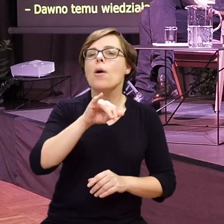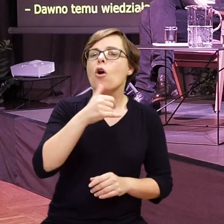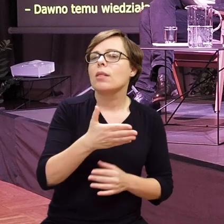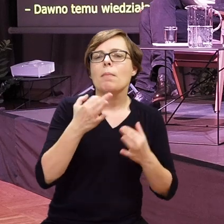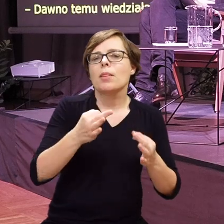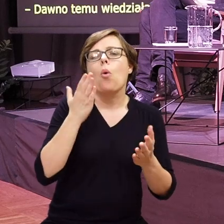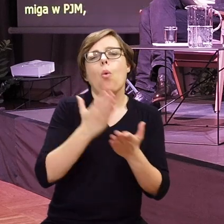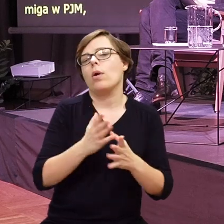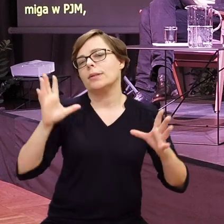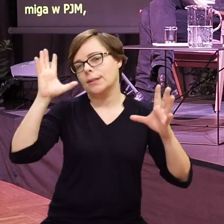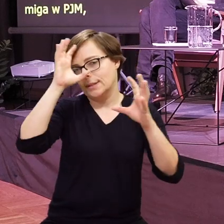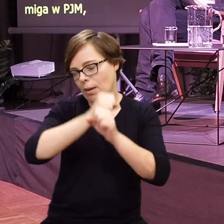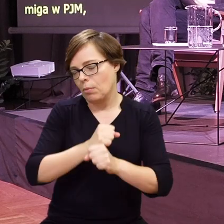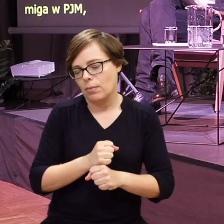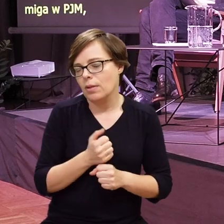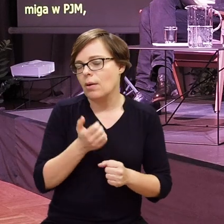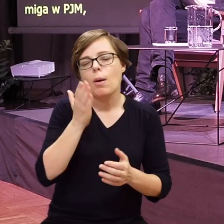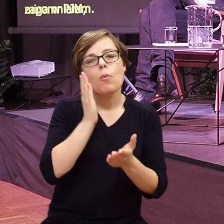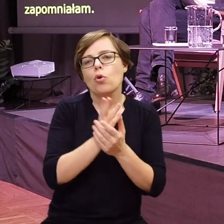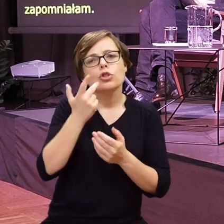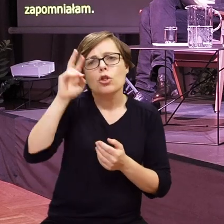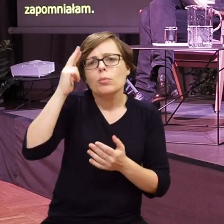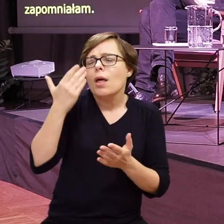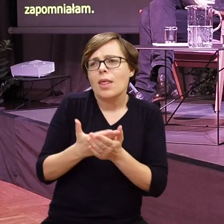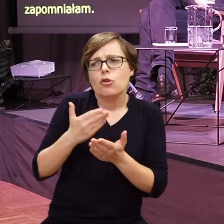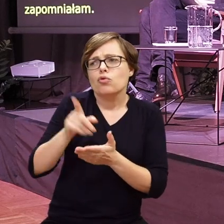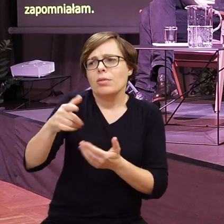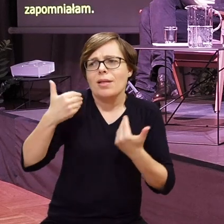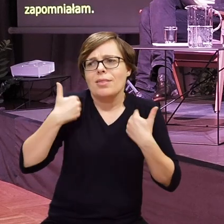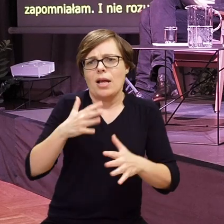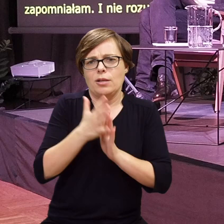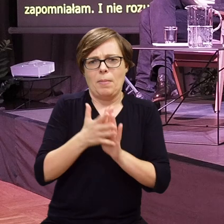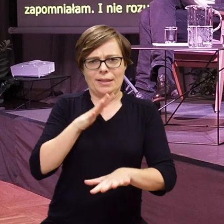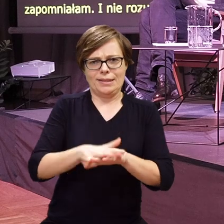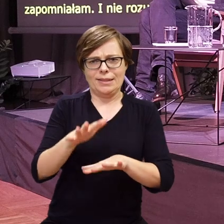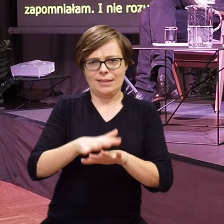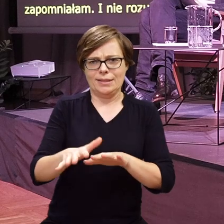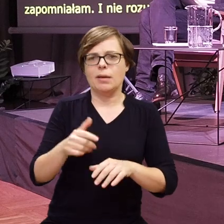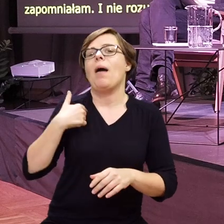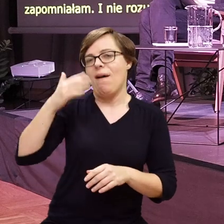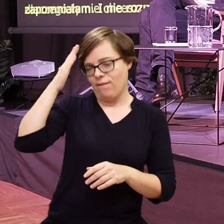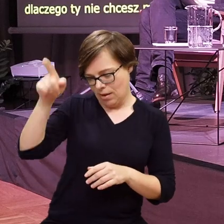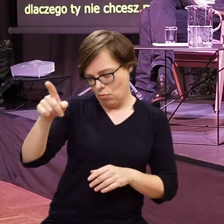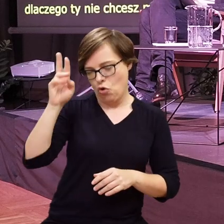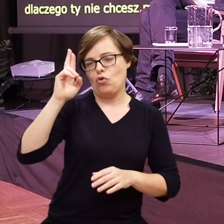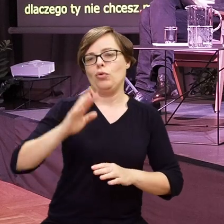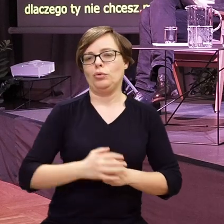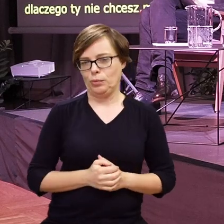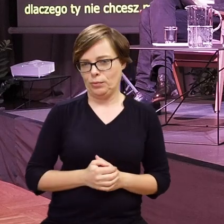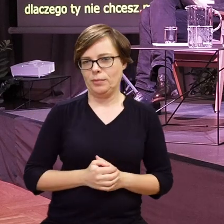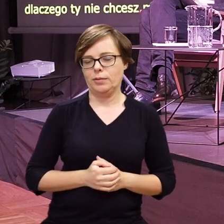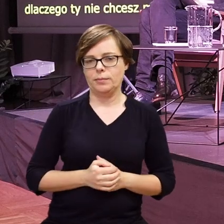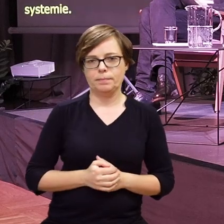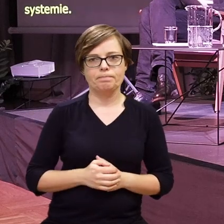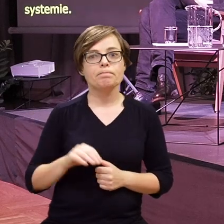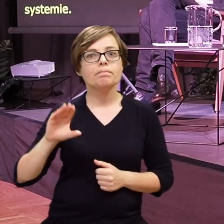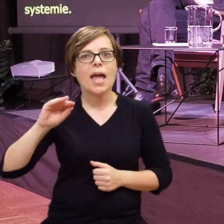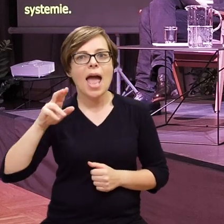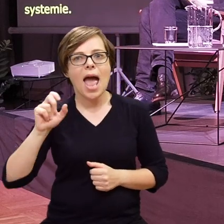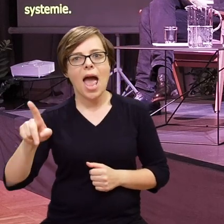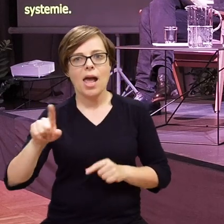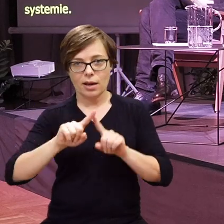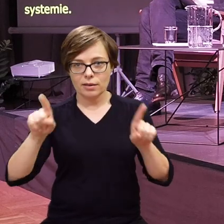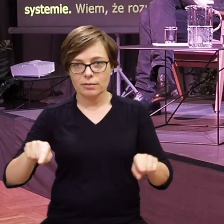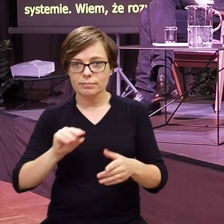PJM, ale teraz już zapomniałam i nie rozumiem, dlaczego ty nie chcesz migać w systemie. Ja wiem, że rozumiesz. Eryk